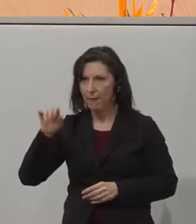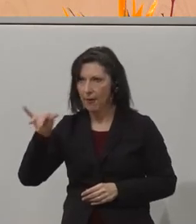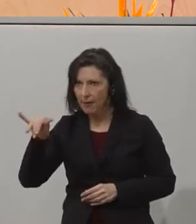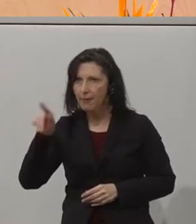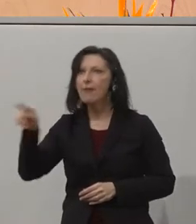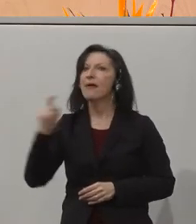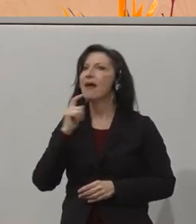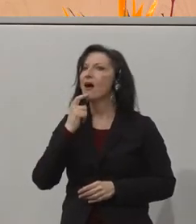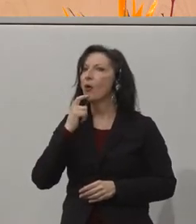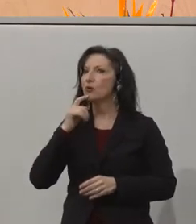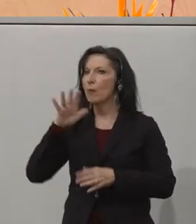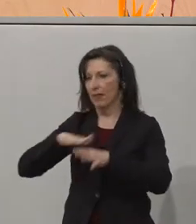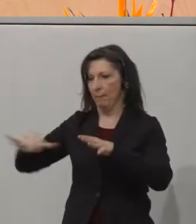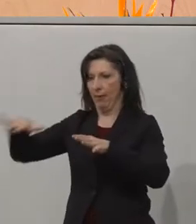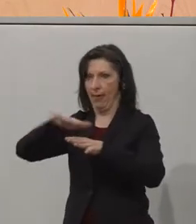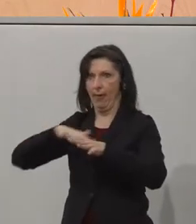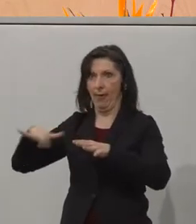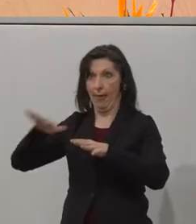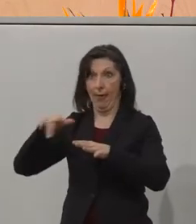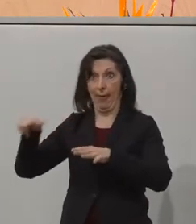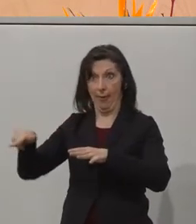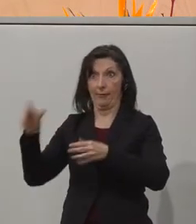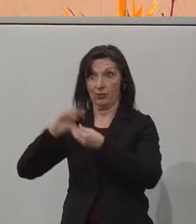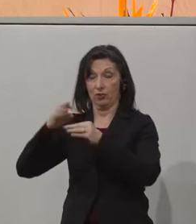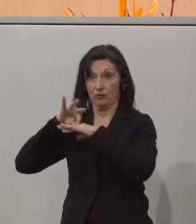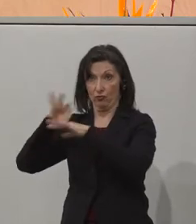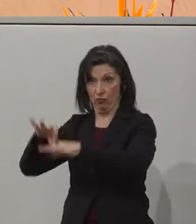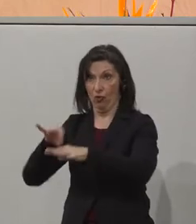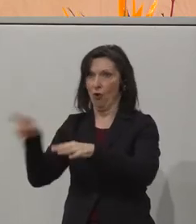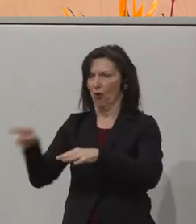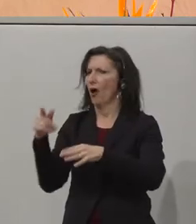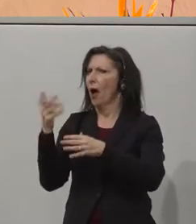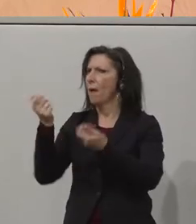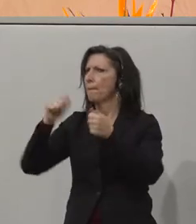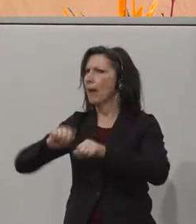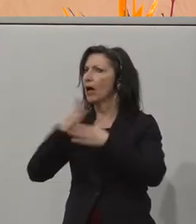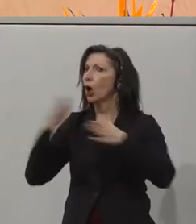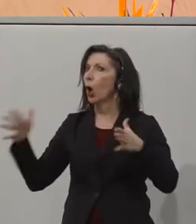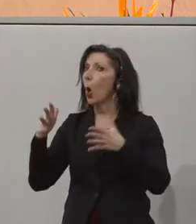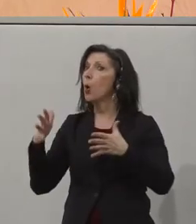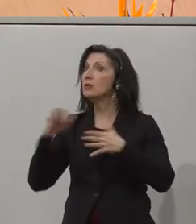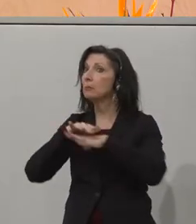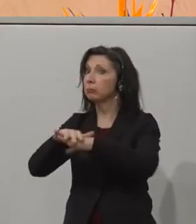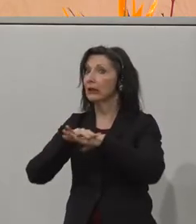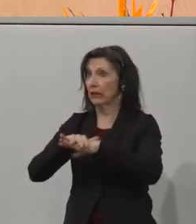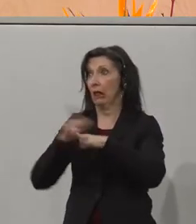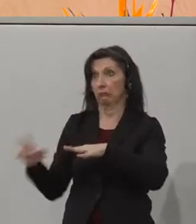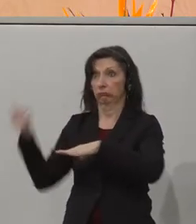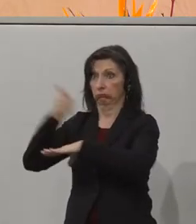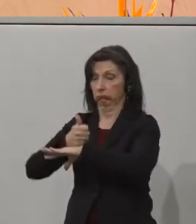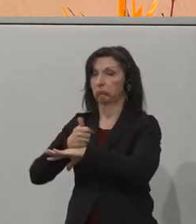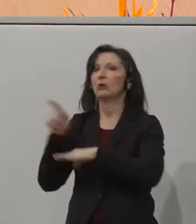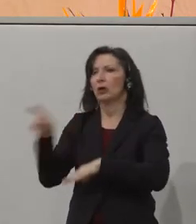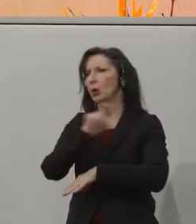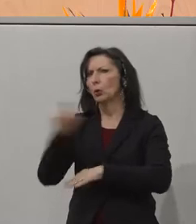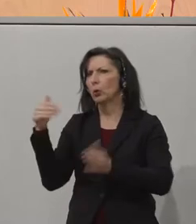der Barclays-Bank, der drittgrößten Bank Großbritanniens. Und damit in einem Bereich, wo es um hunderttausende